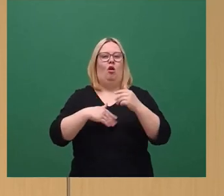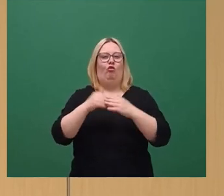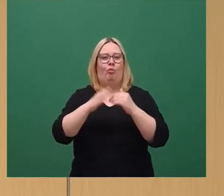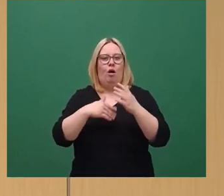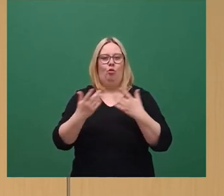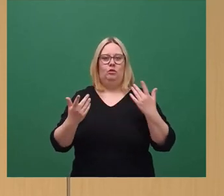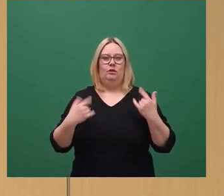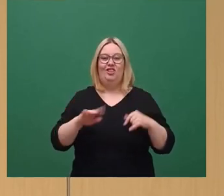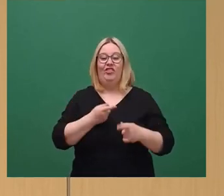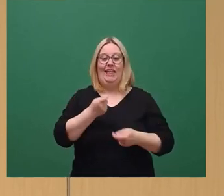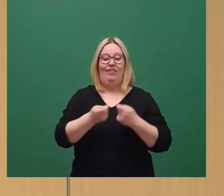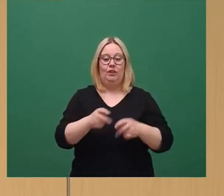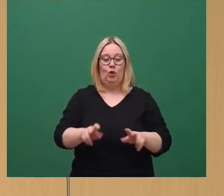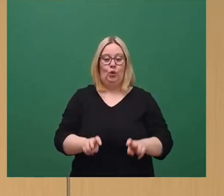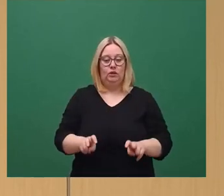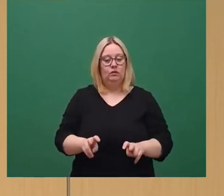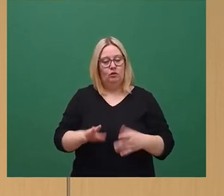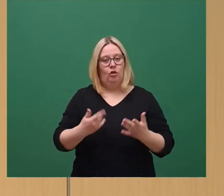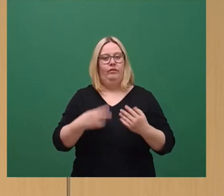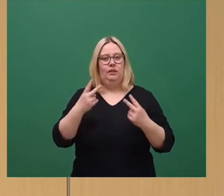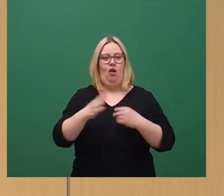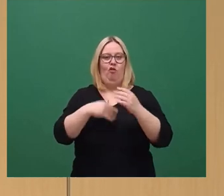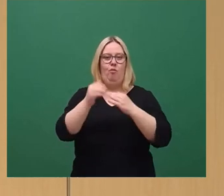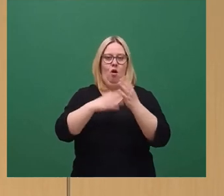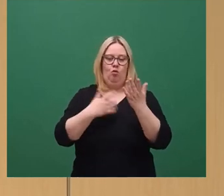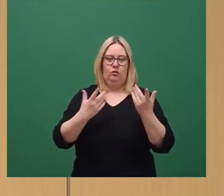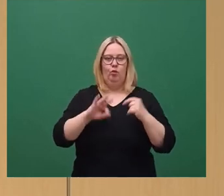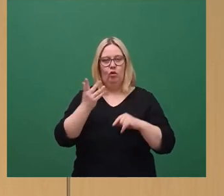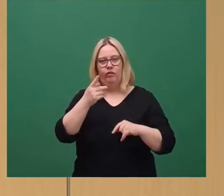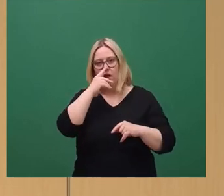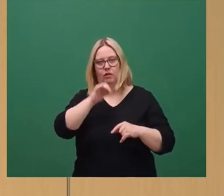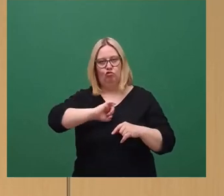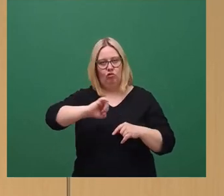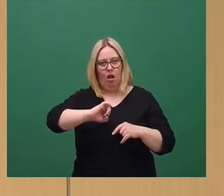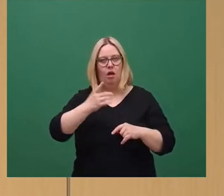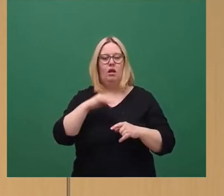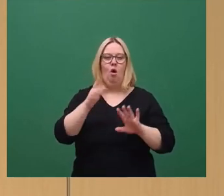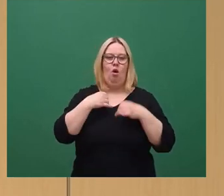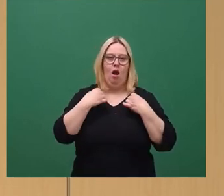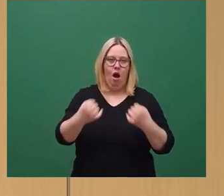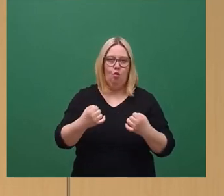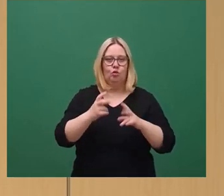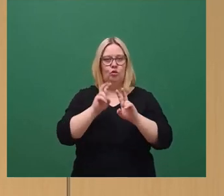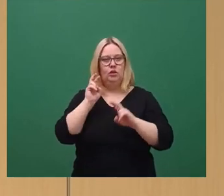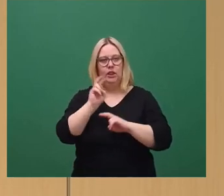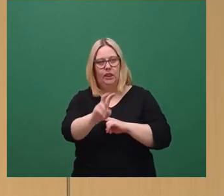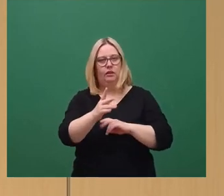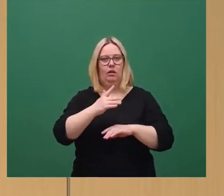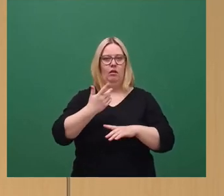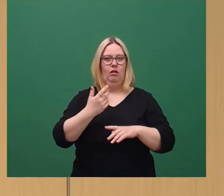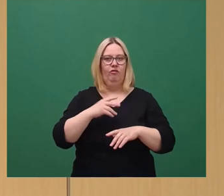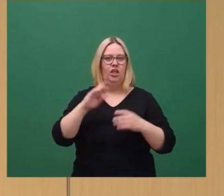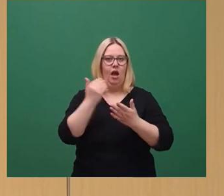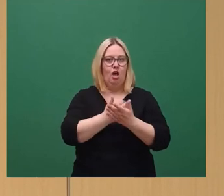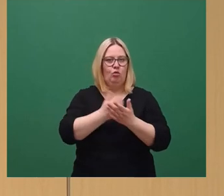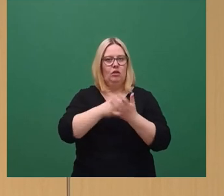Investitionen zurückhalten. ÖPNV-Beschleunigung führt zu Einsparungen von Fahrzeugen je Linie und Umlauf und damit auch zu